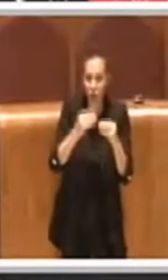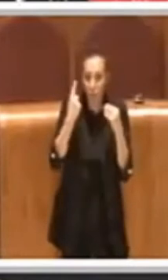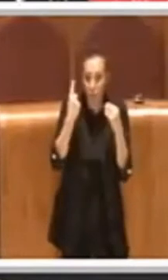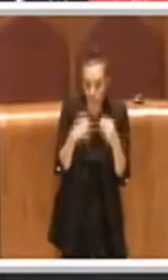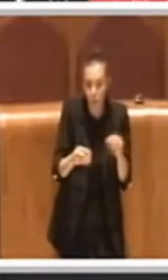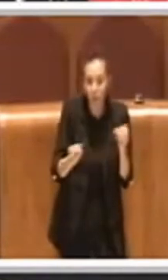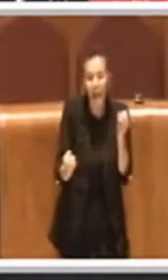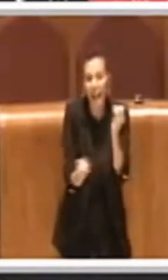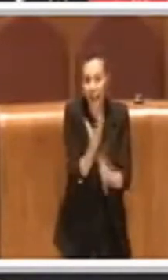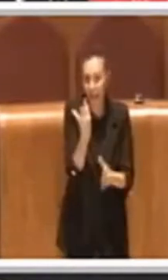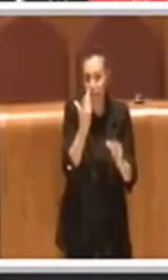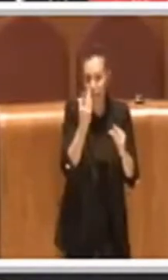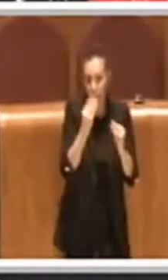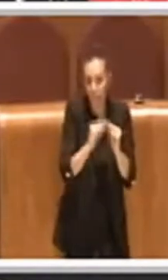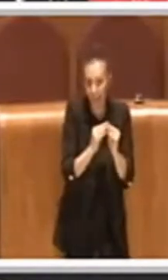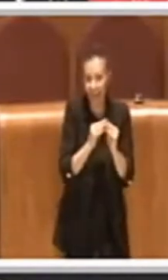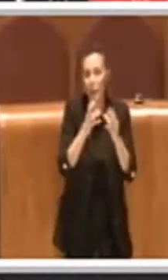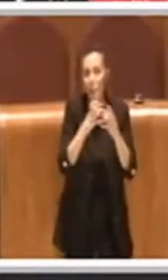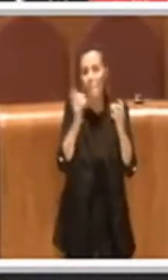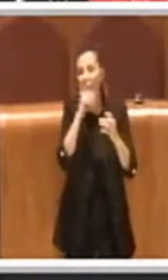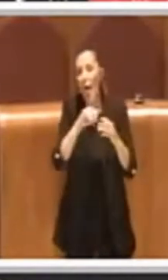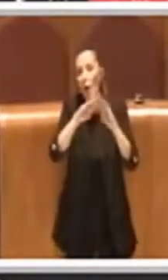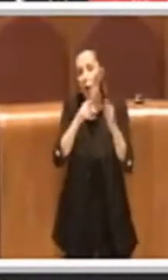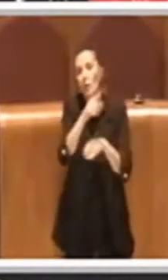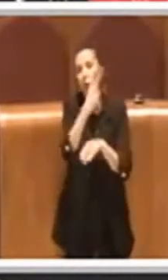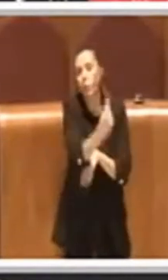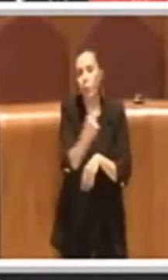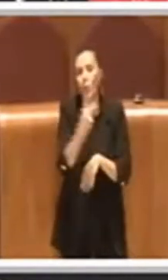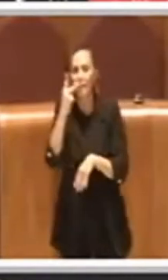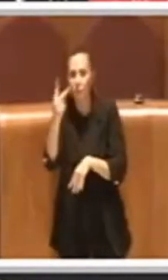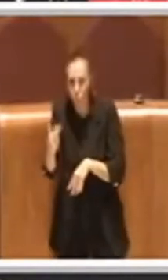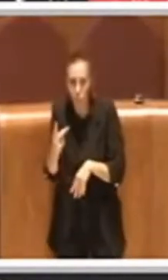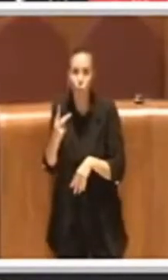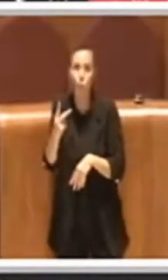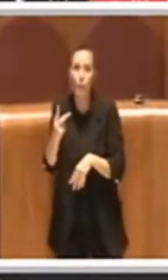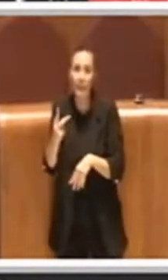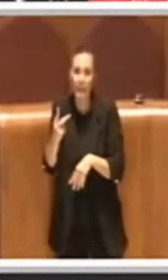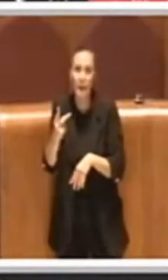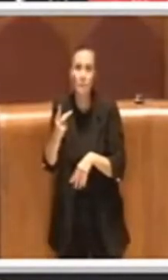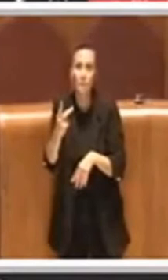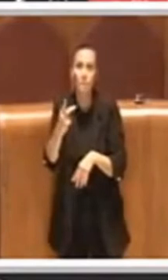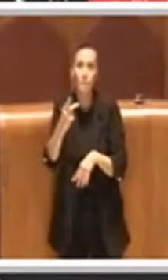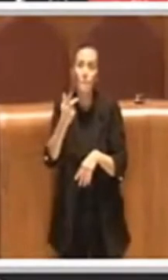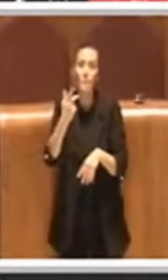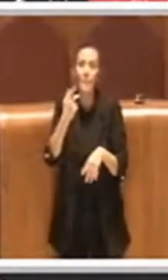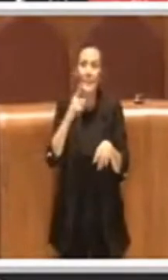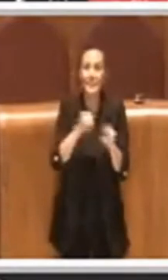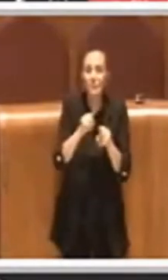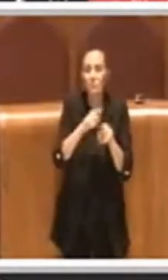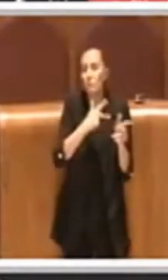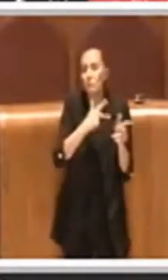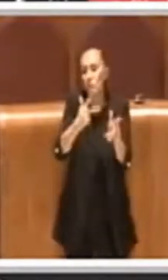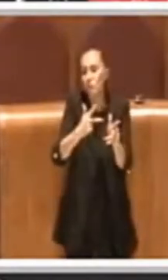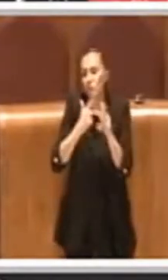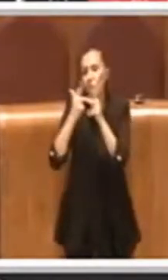ma la grotta 1 e 2, per quanto sia del materiale indifferenziato, passa già